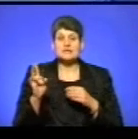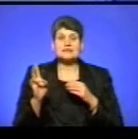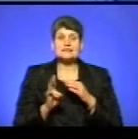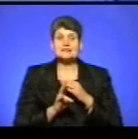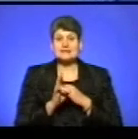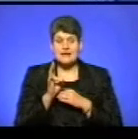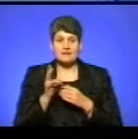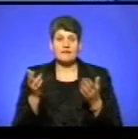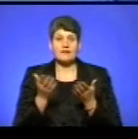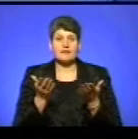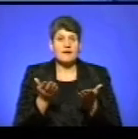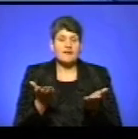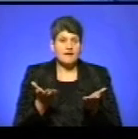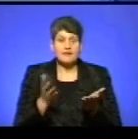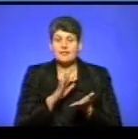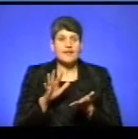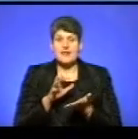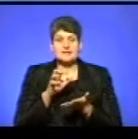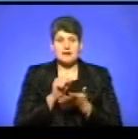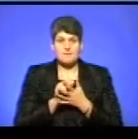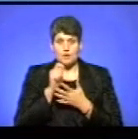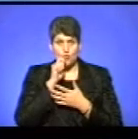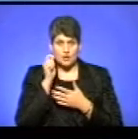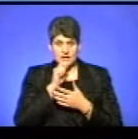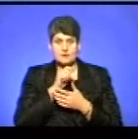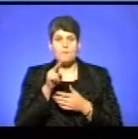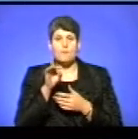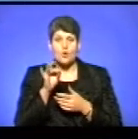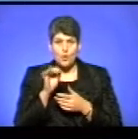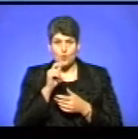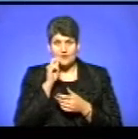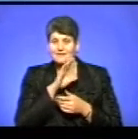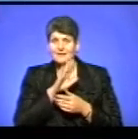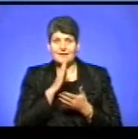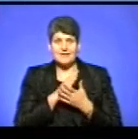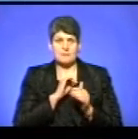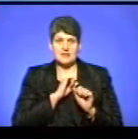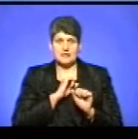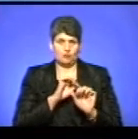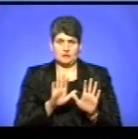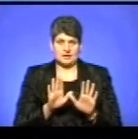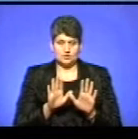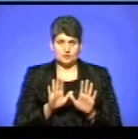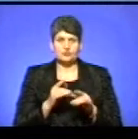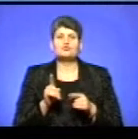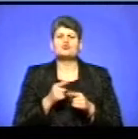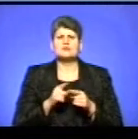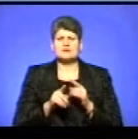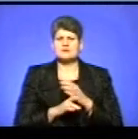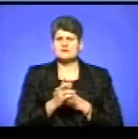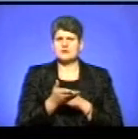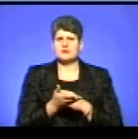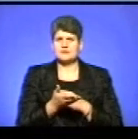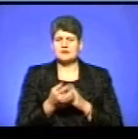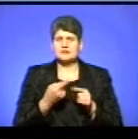яка не займає українською, проукраїнською, не є патріотичною. Що це за церква? Це